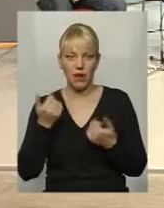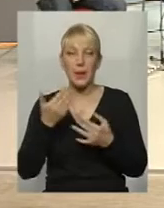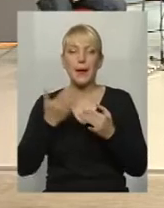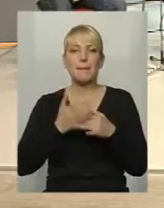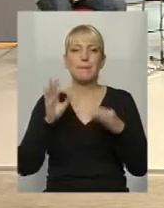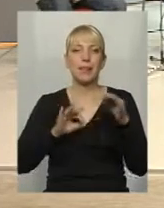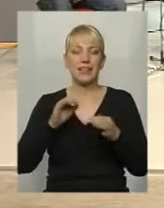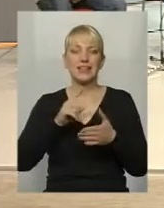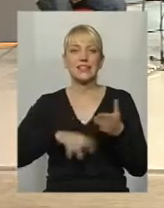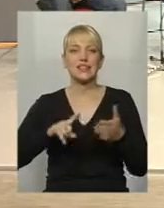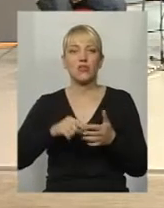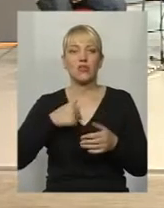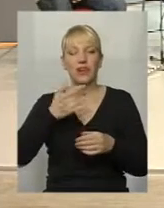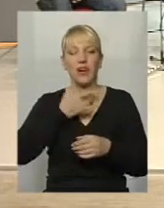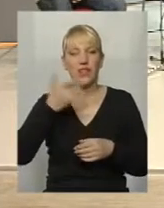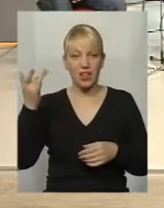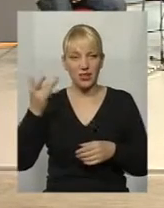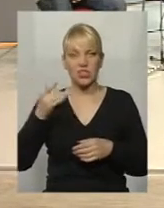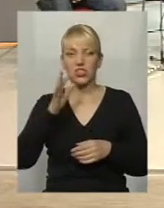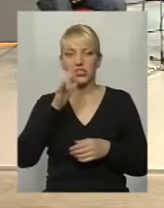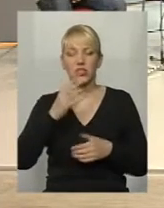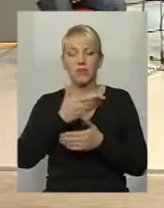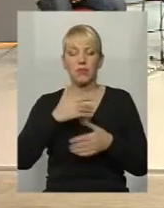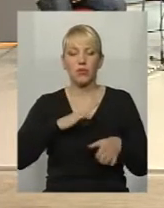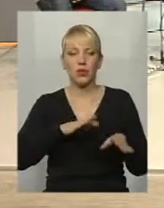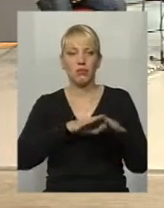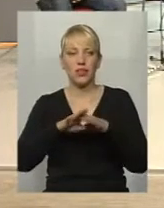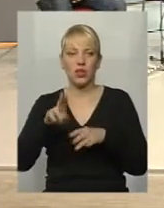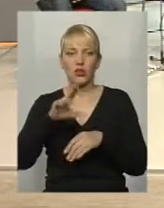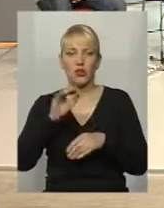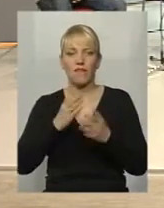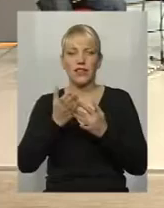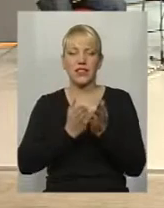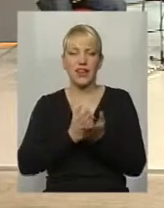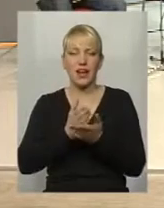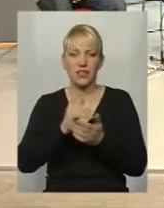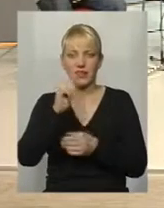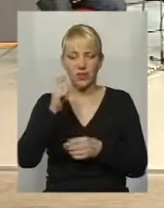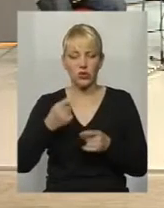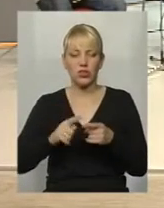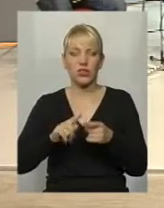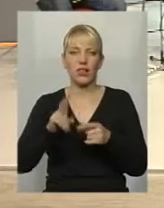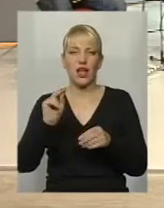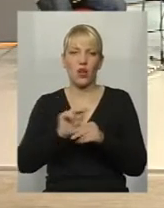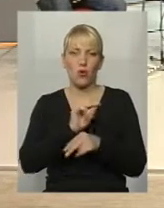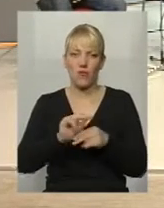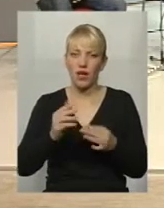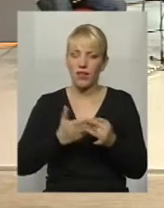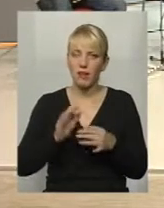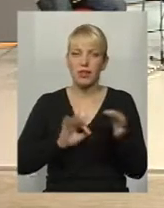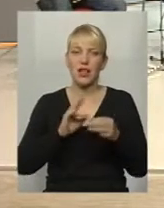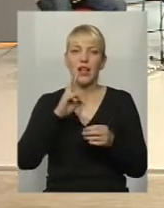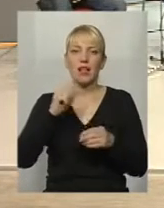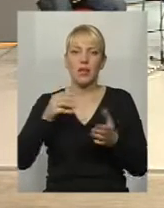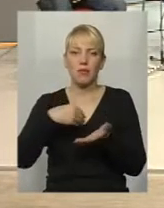часи, ми були прирівнені до ветеранів війни і мали всі пільги, які на той час були. Це і на лікування, на придбання